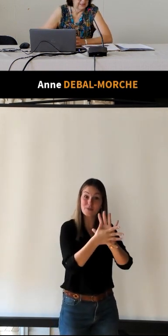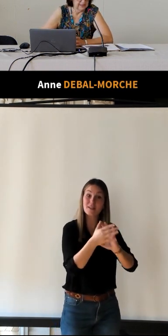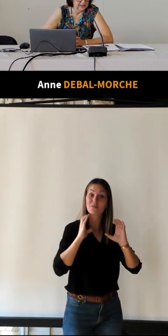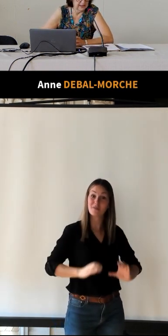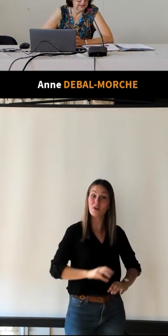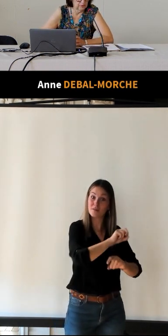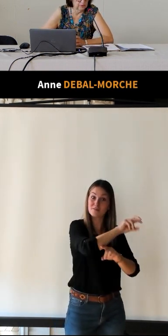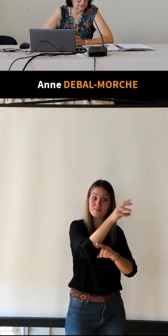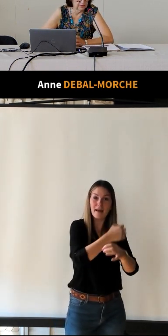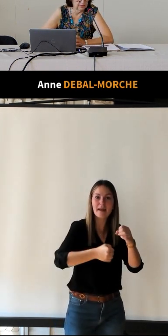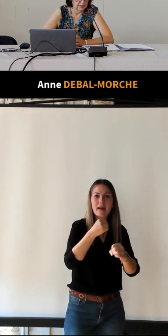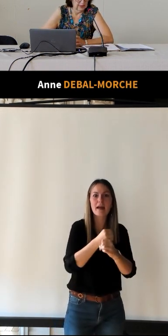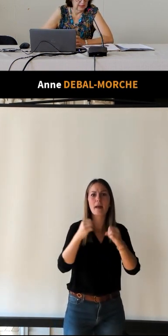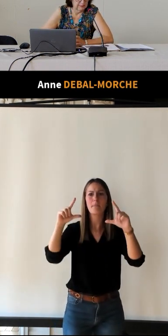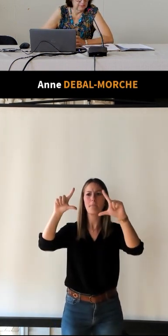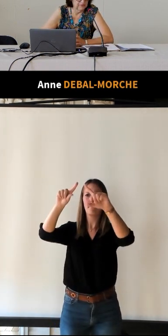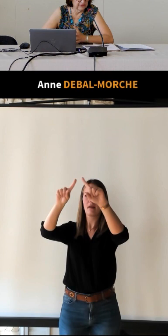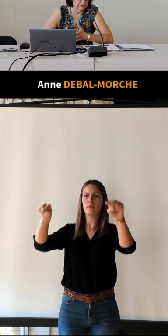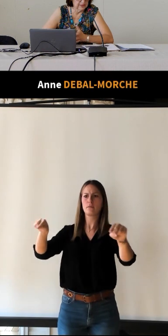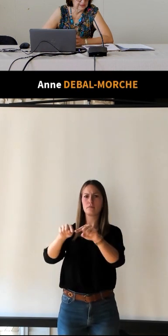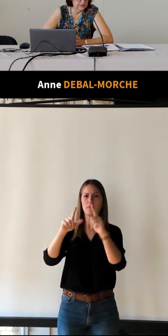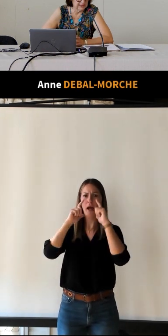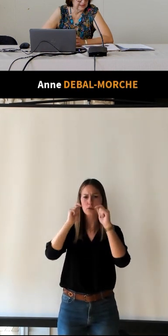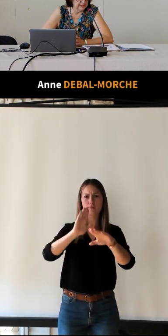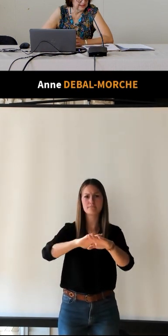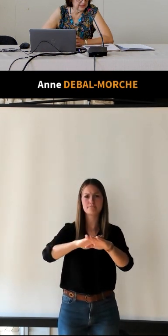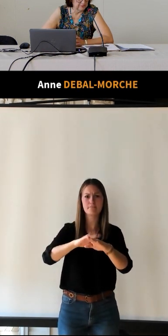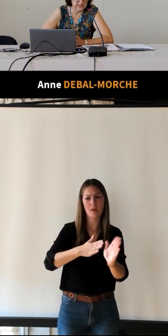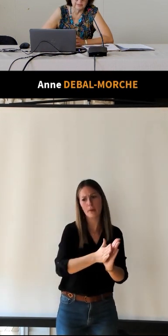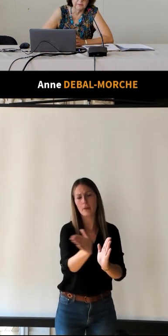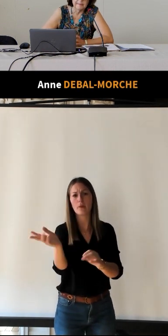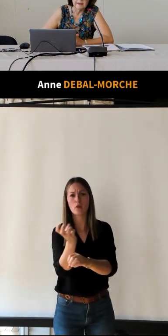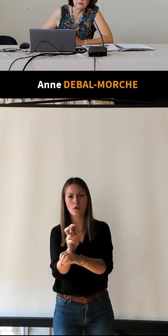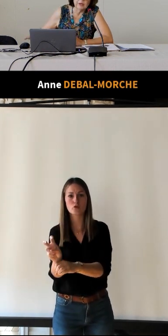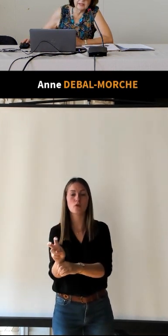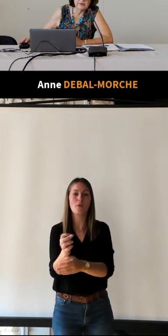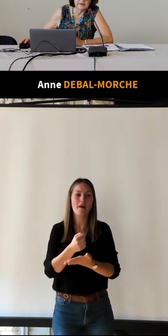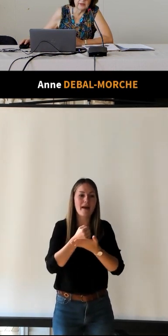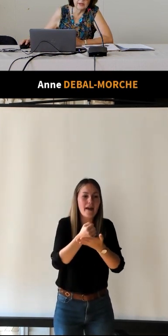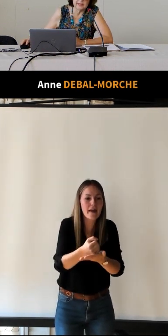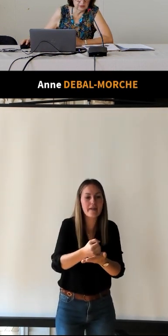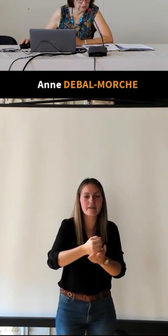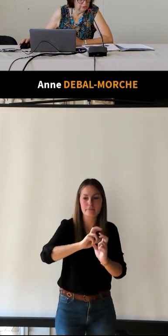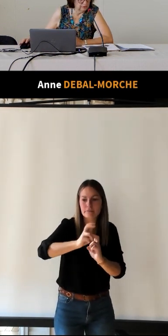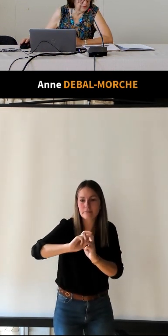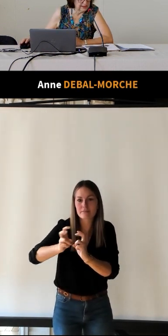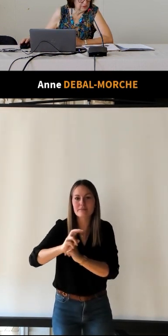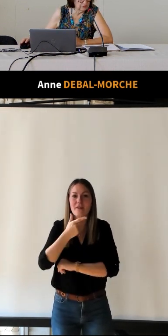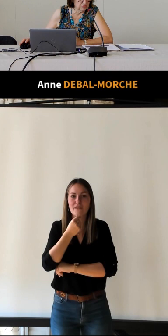et donc, un petit peu favoriser aussi les déplacements. Donc là, vous avez une lettre du 16